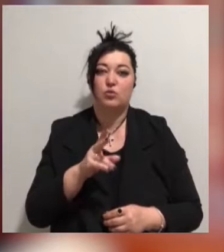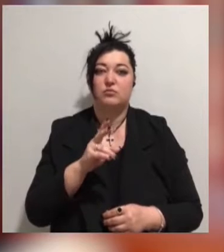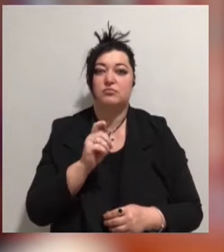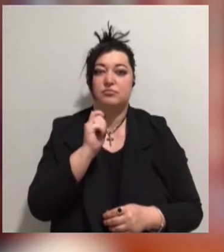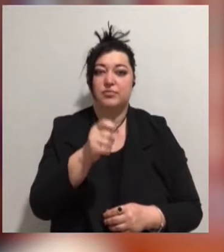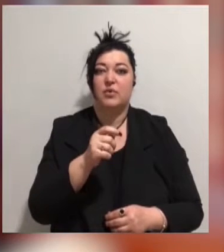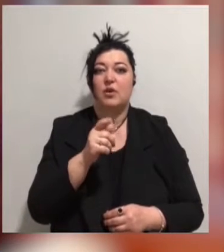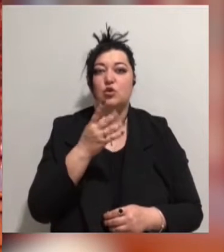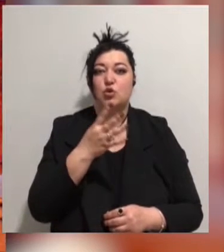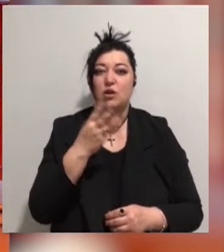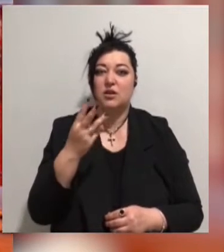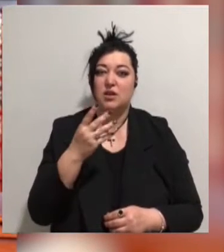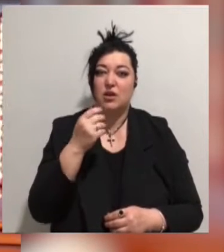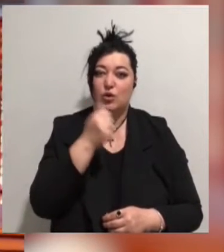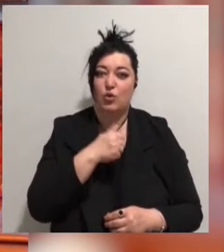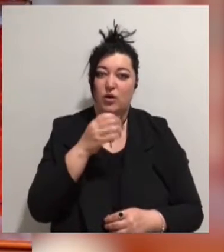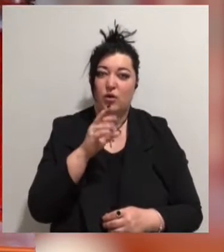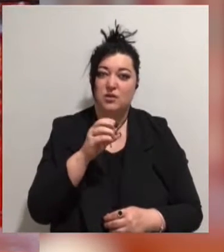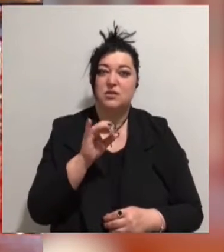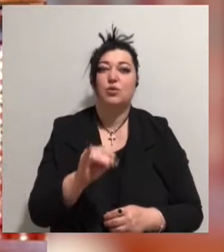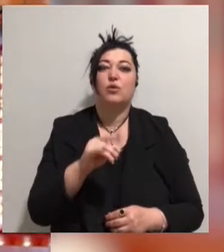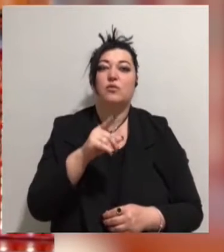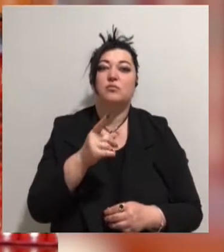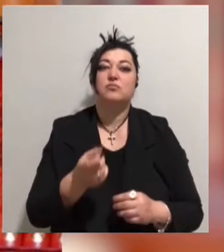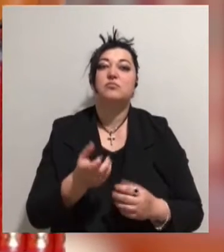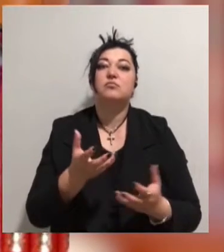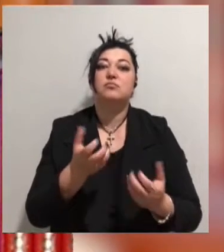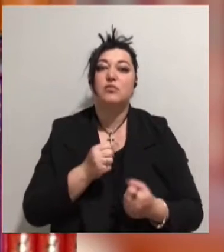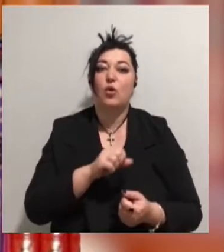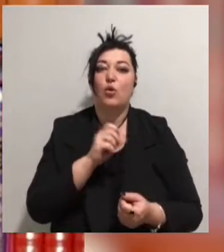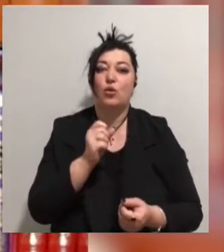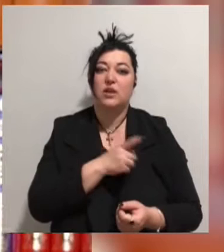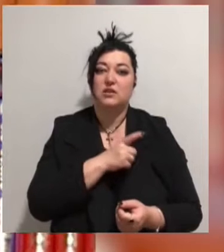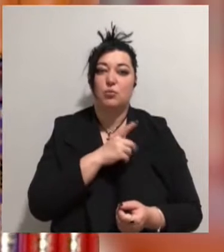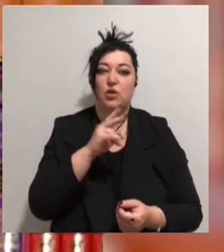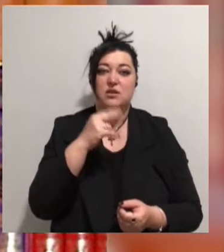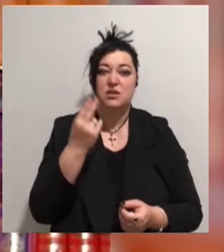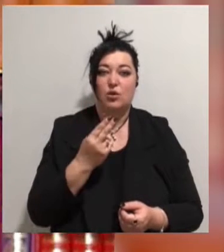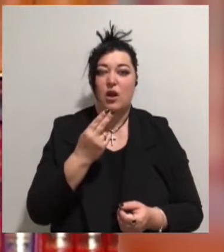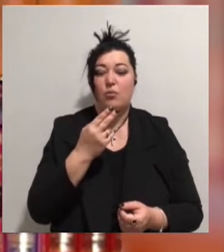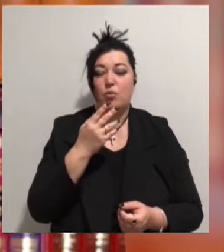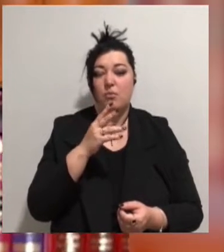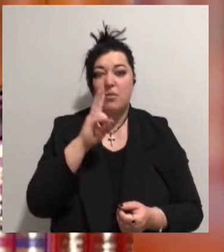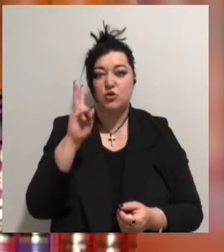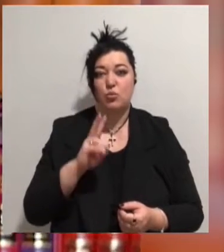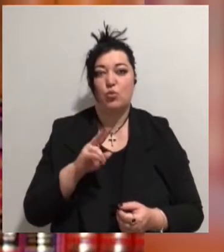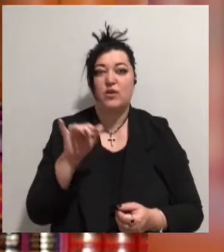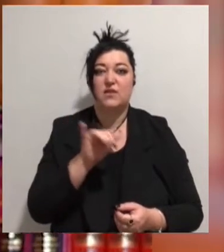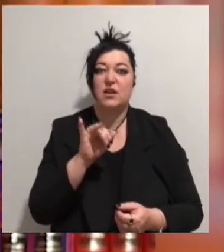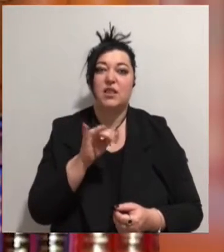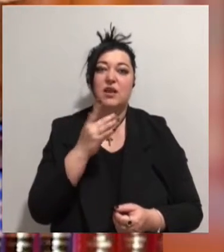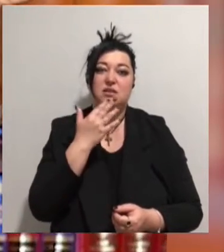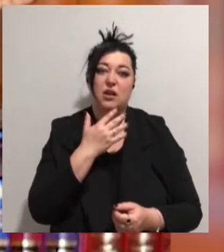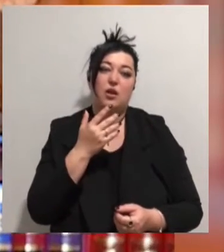роки. Вищу освіту отримав в Одеському національному морському університеті та Національному університеті Одеська юридична